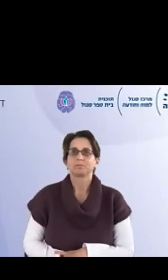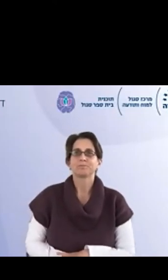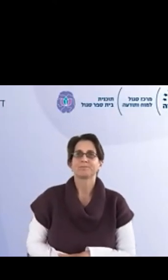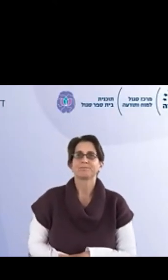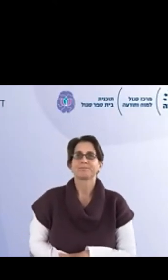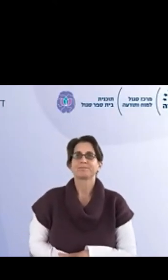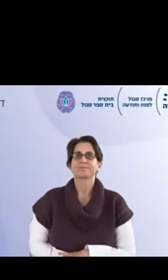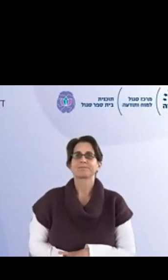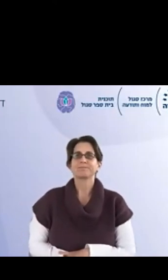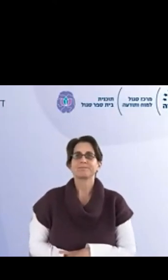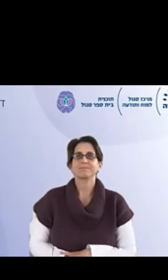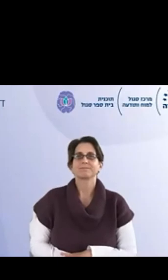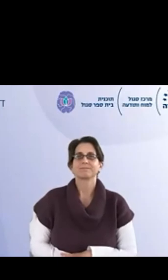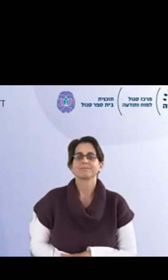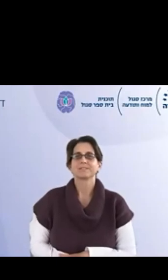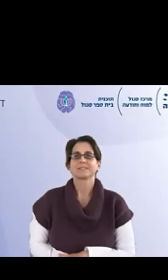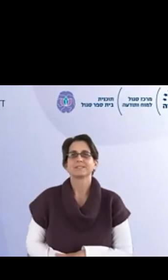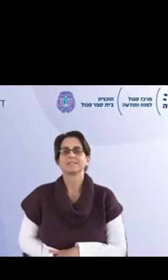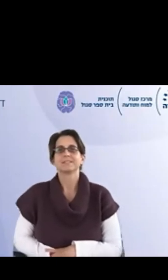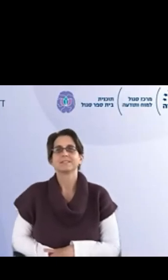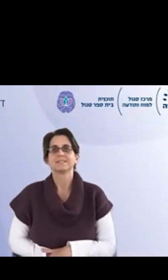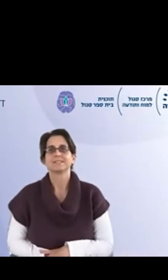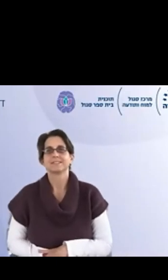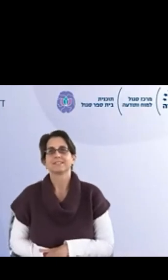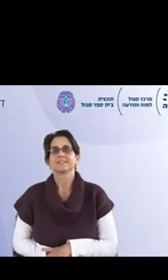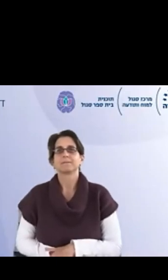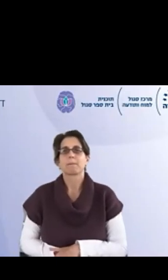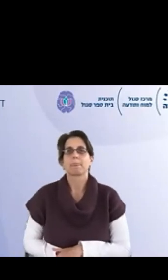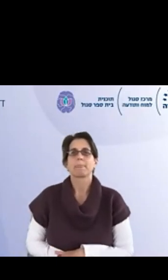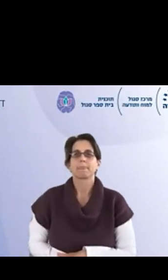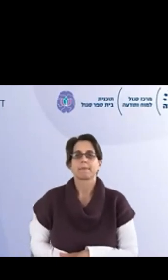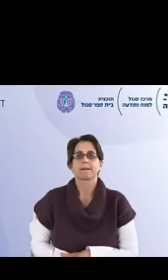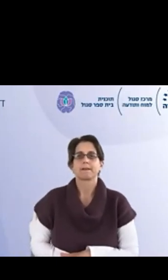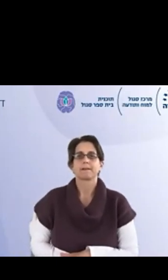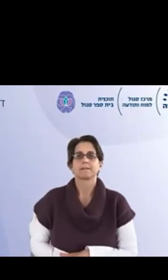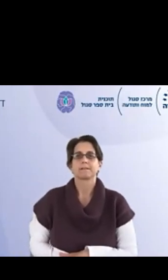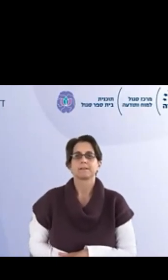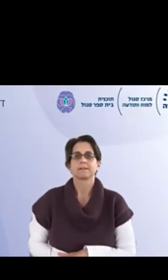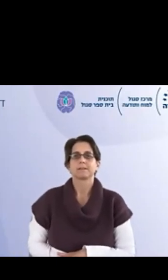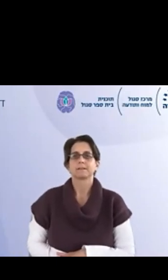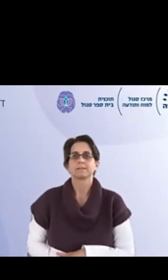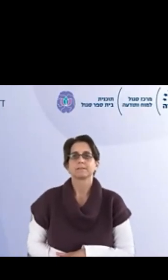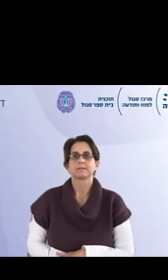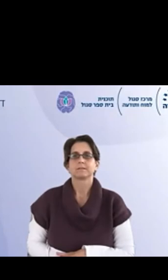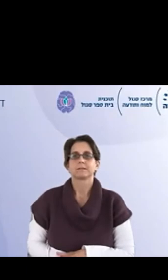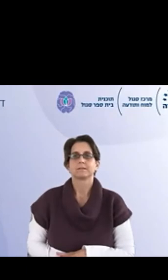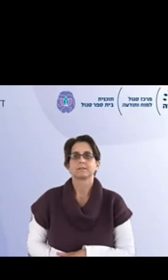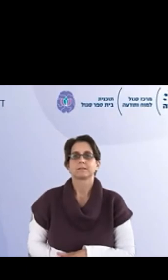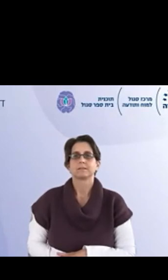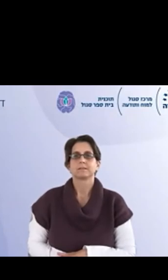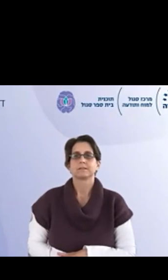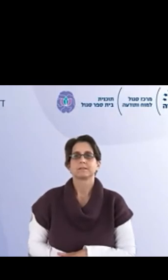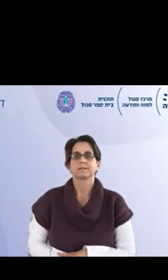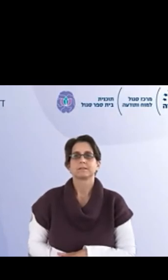כן. אמת אני, כפי שהתחלתי בהתחלה ואמרתי שבית הספר עובד